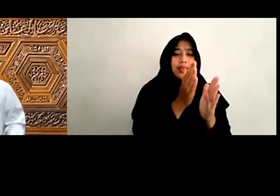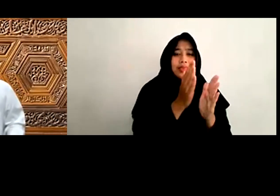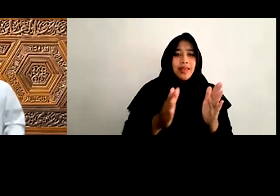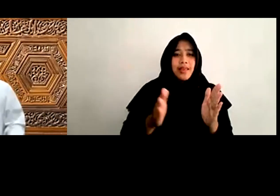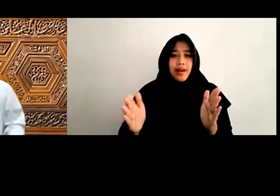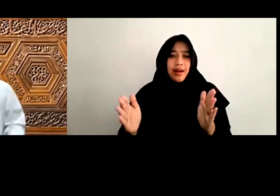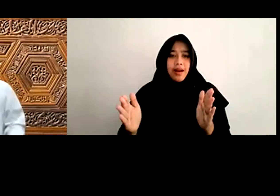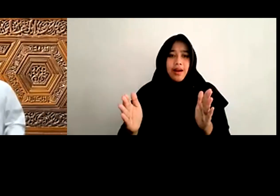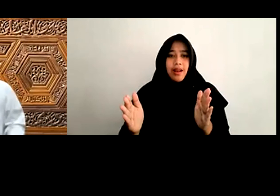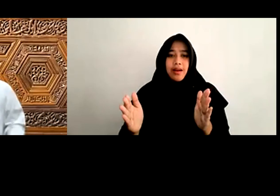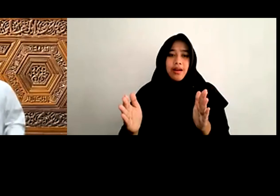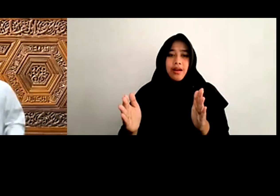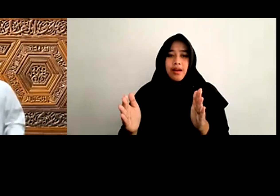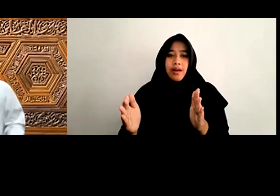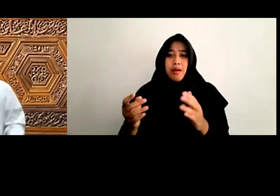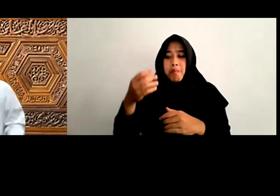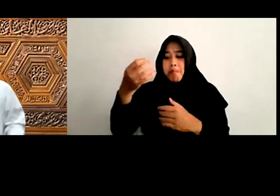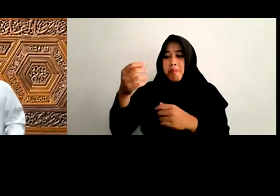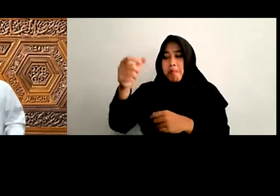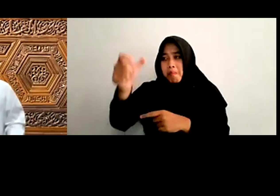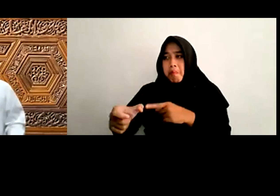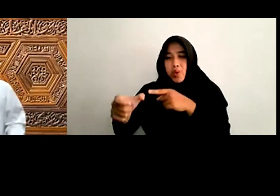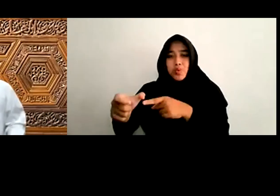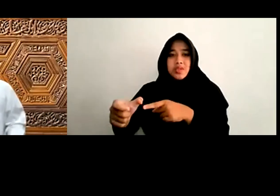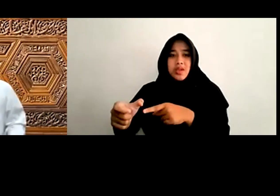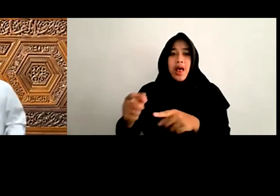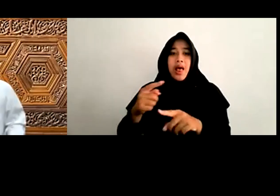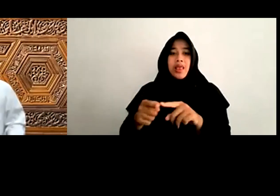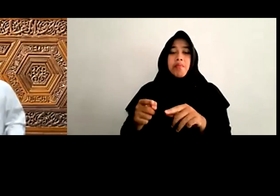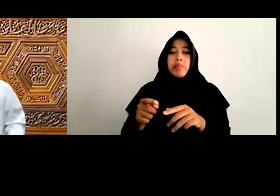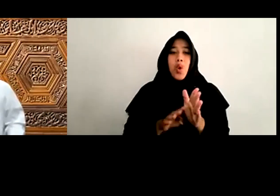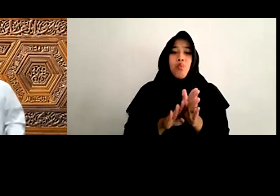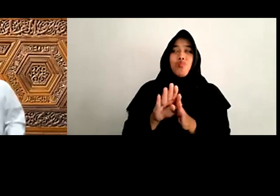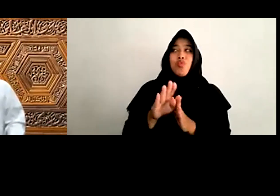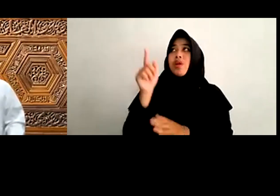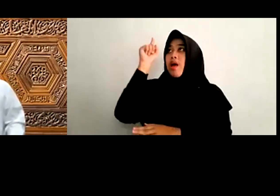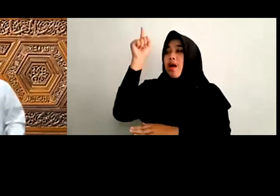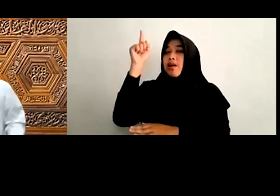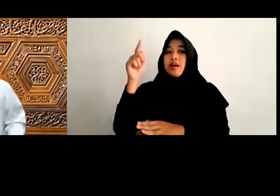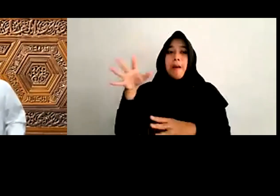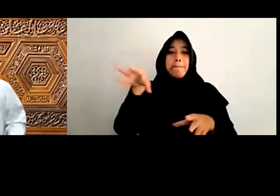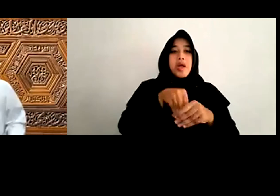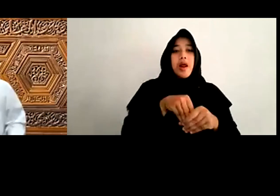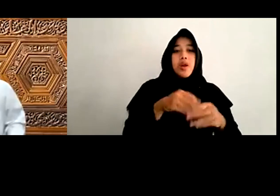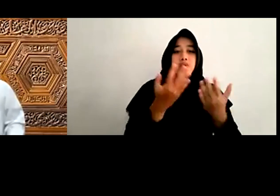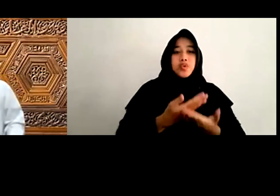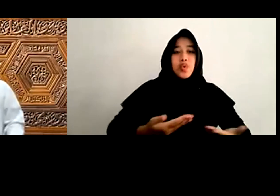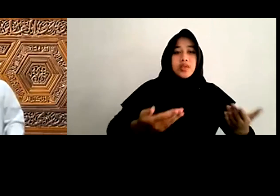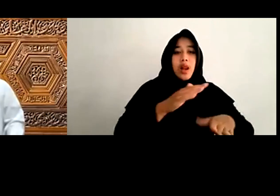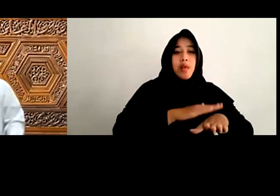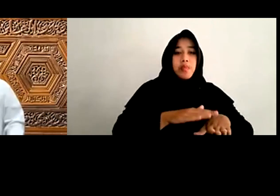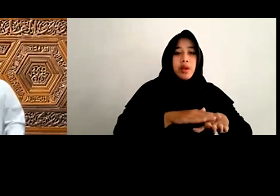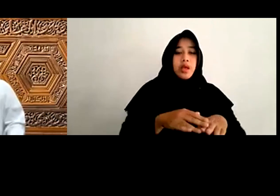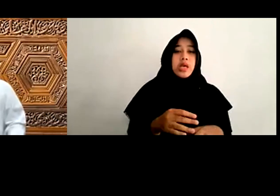Melainkan Dari aspek Dan peran-peran Budaya Sosialnya Pembahagian Waris Misalnya